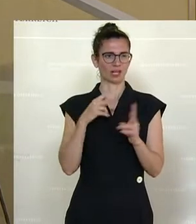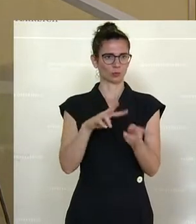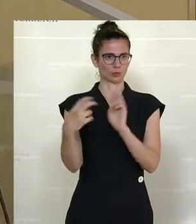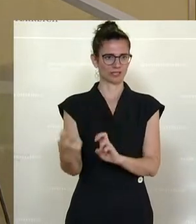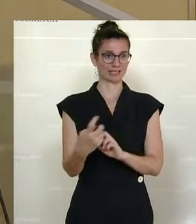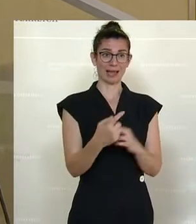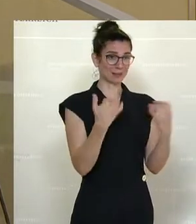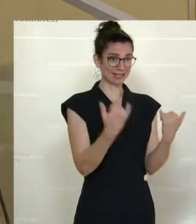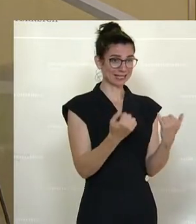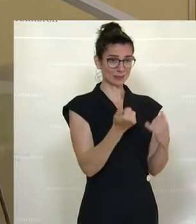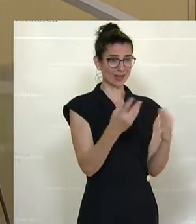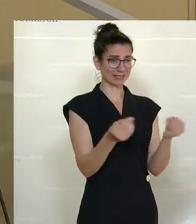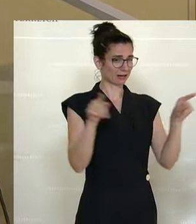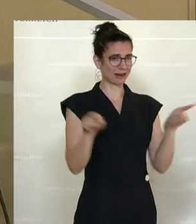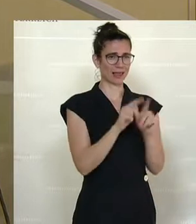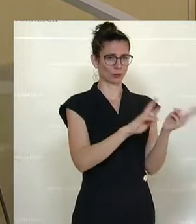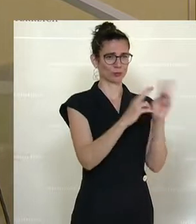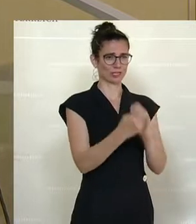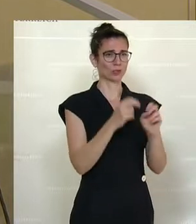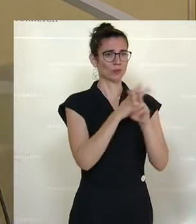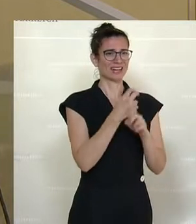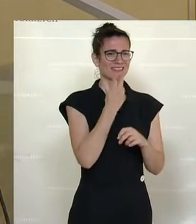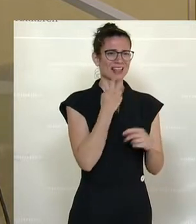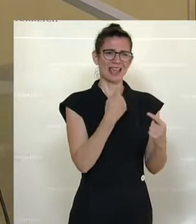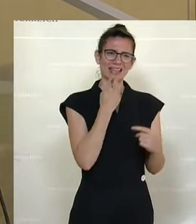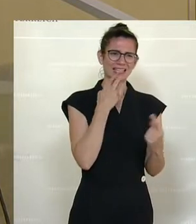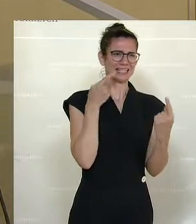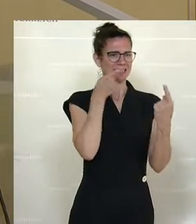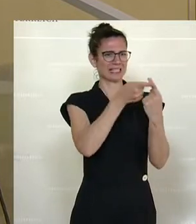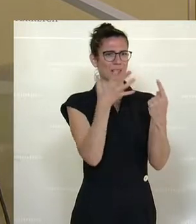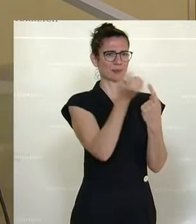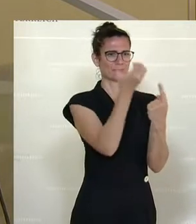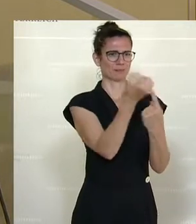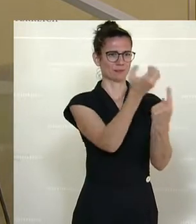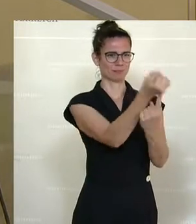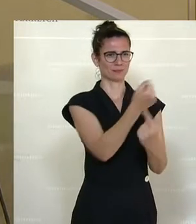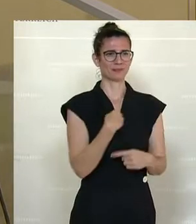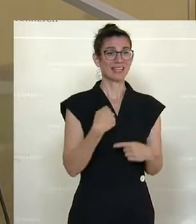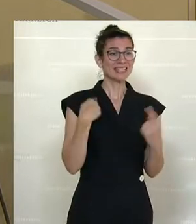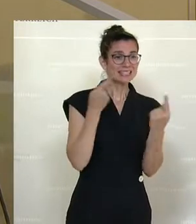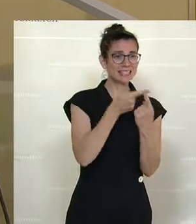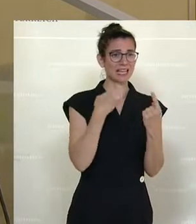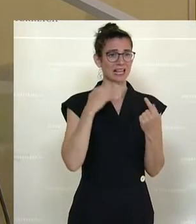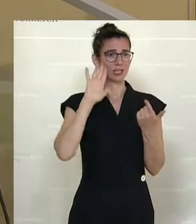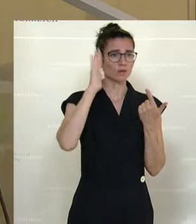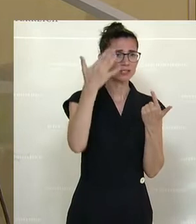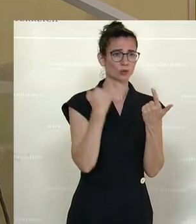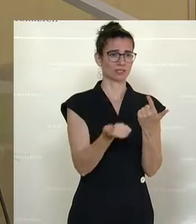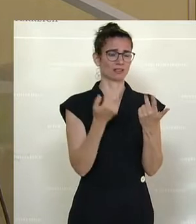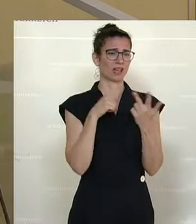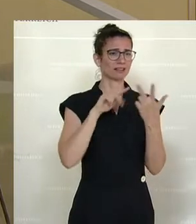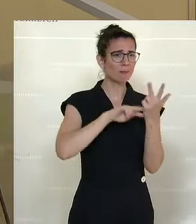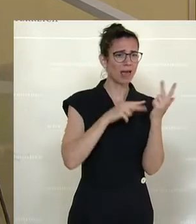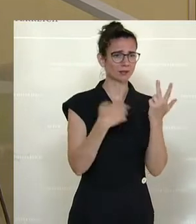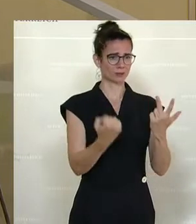seine Energieziele verfolgen kann. Wir also alles daran, das Ziel, Planungs und Investitionssicherheit zu schaffen, um